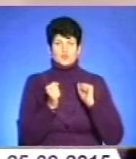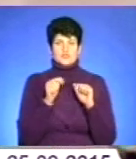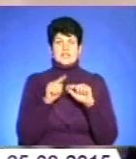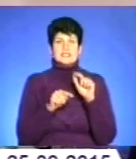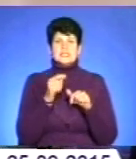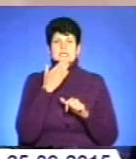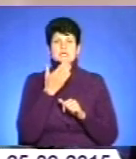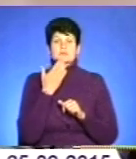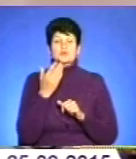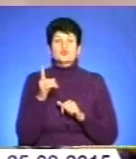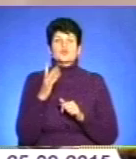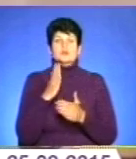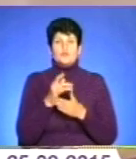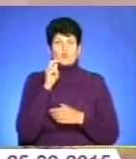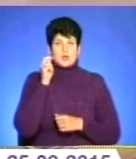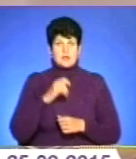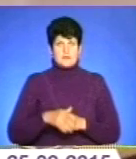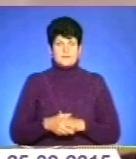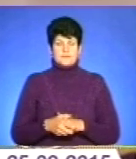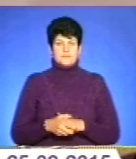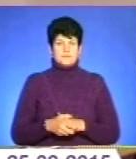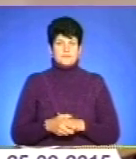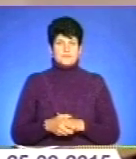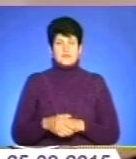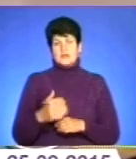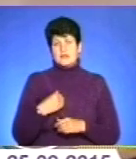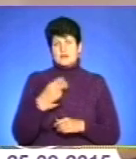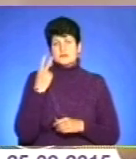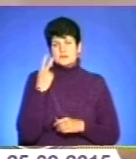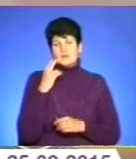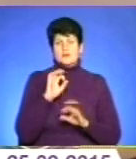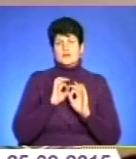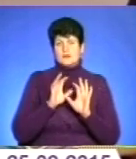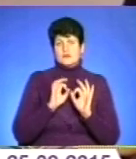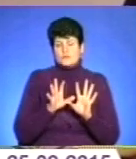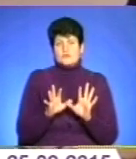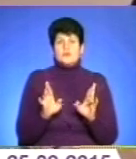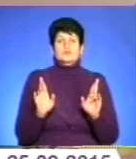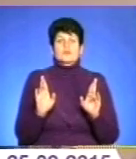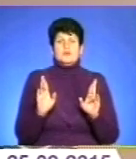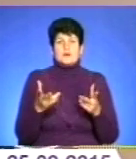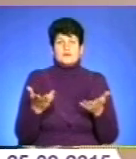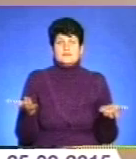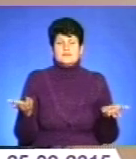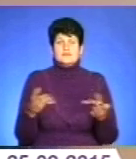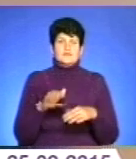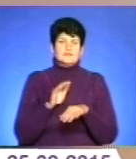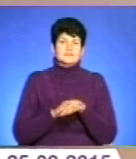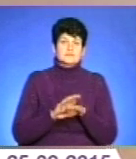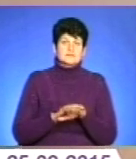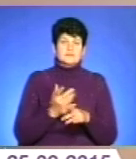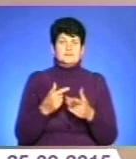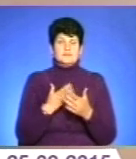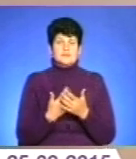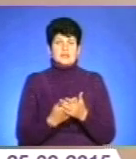запитують, що відбувається в Україні. І я завжди розповідаю їм, так як якийсь певний фактаж, певні